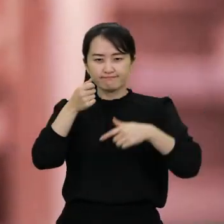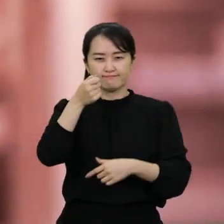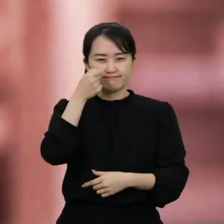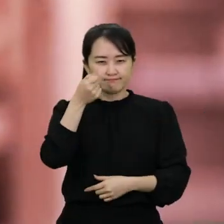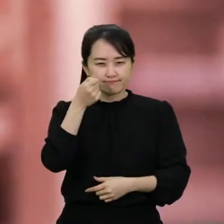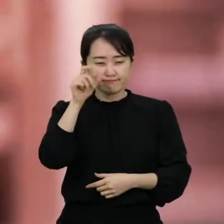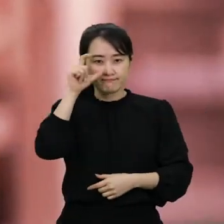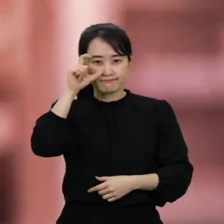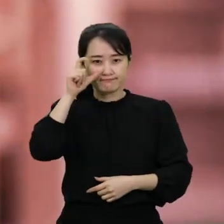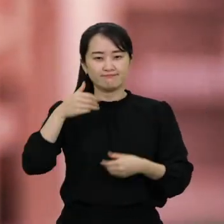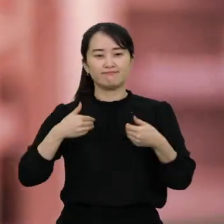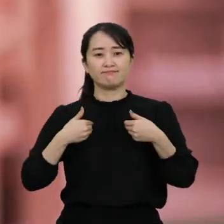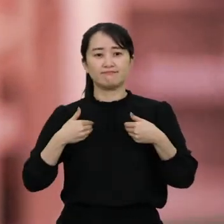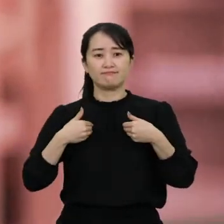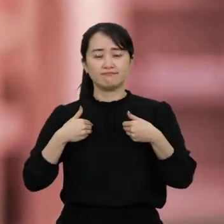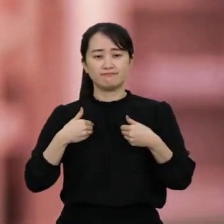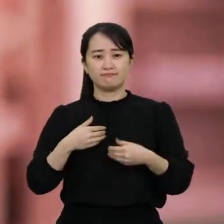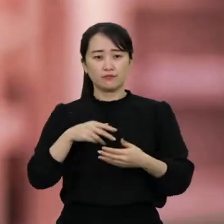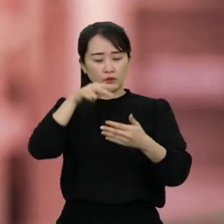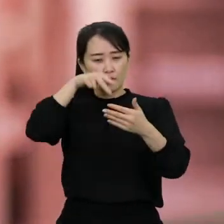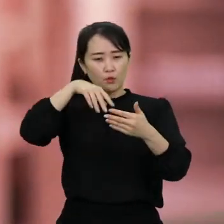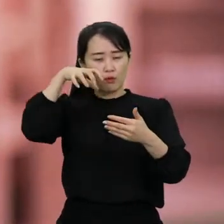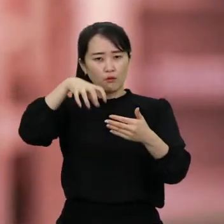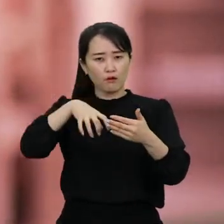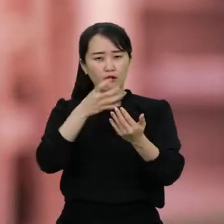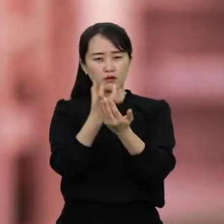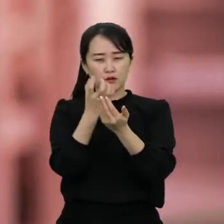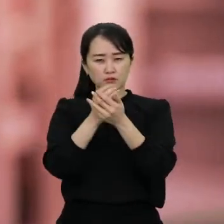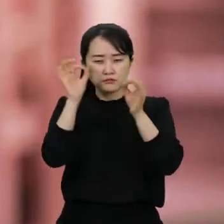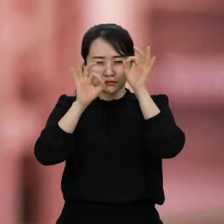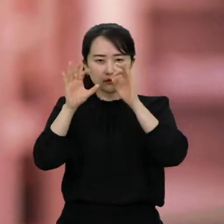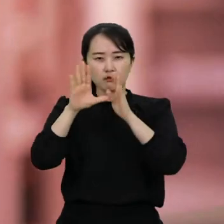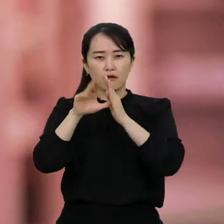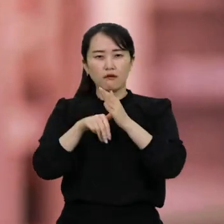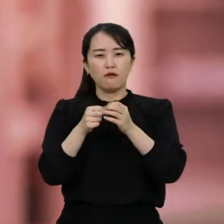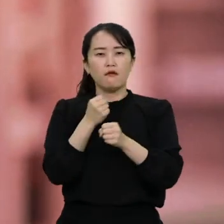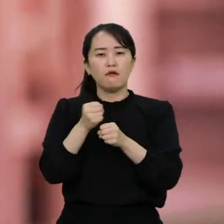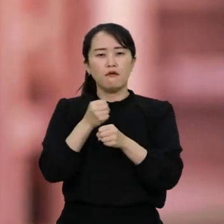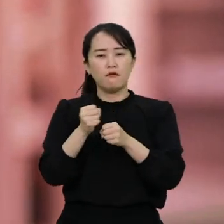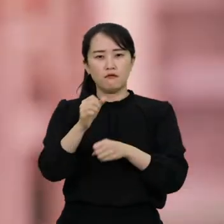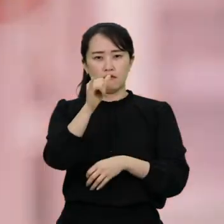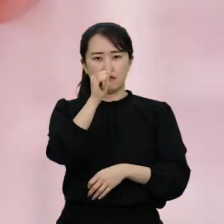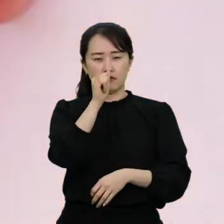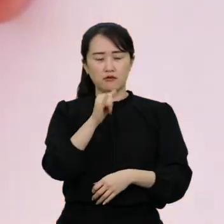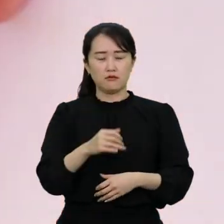그런데 가끔 도서관이나 공공시설에서 자료를 찾아볼 때 난감한 경우가 있어요.